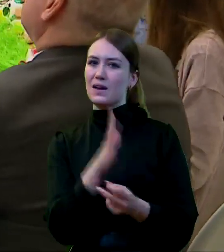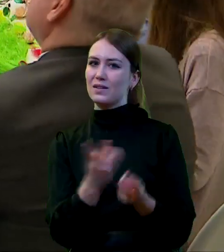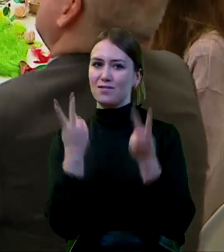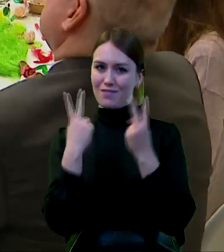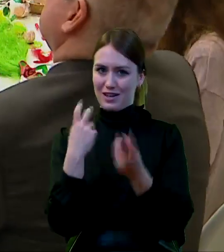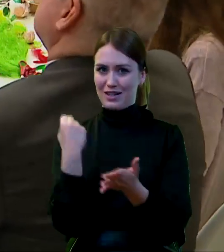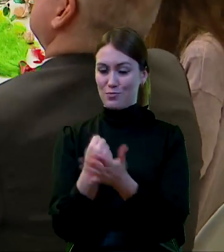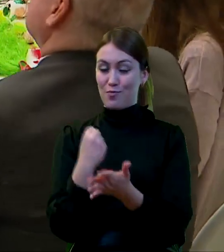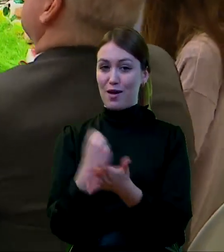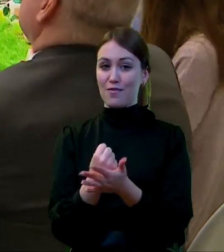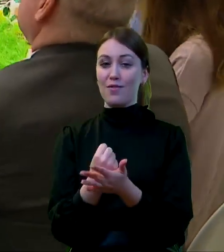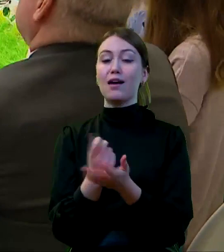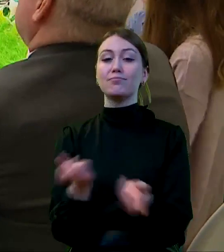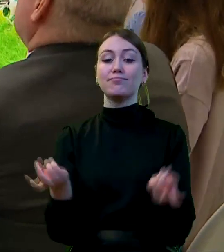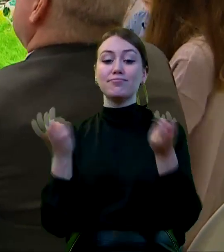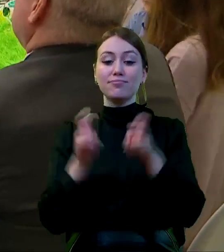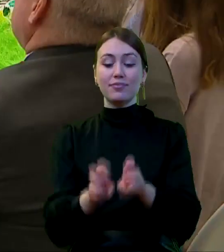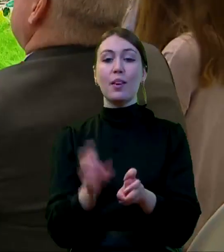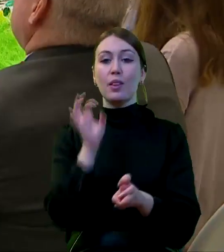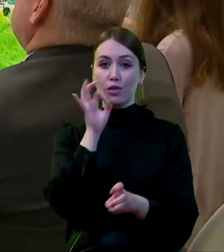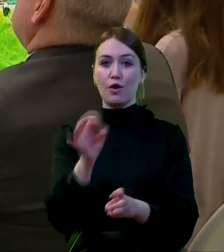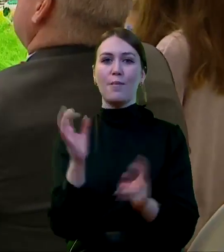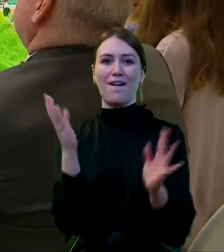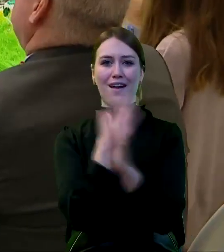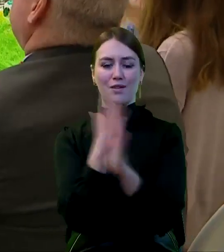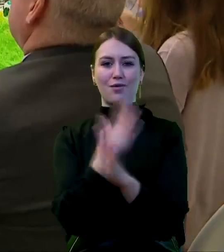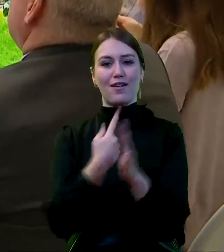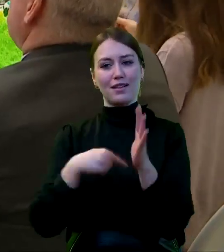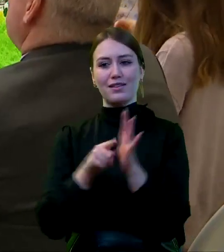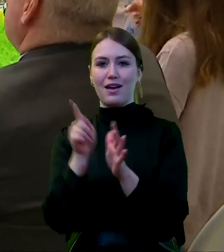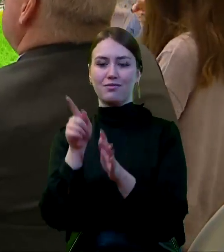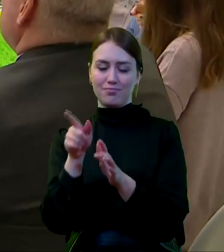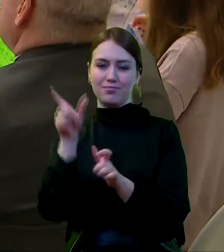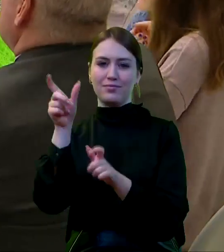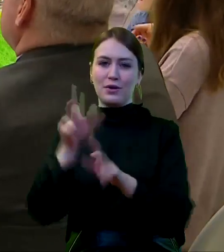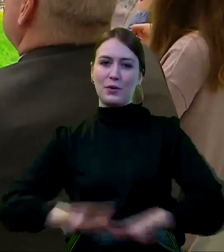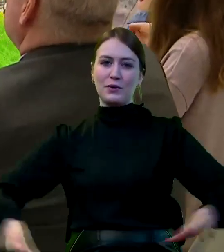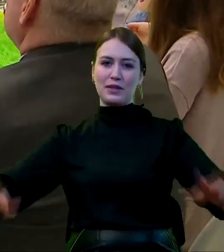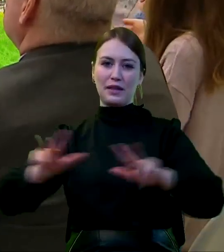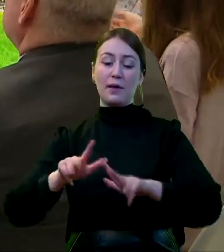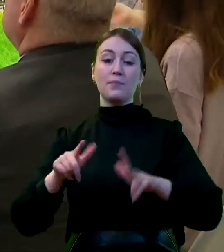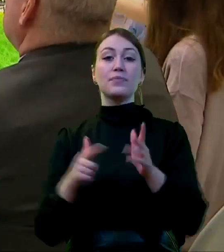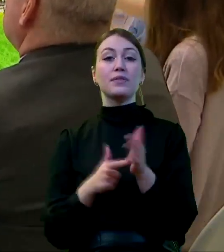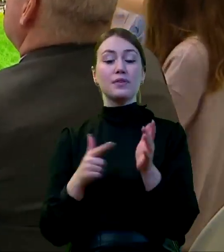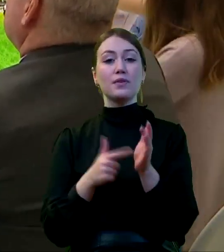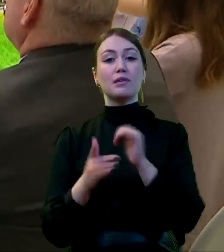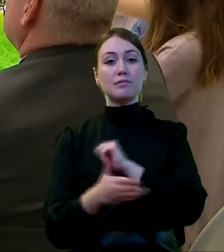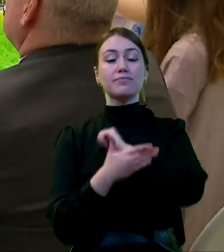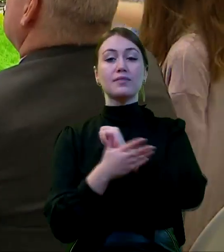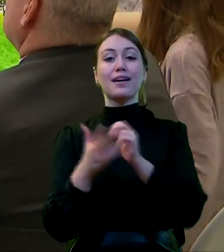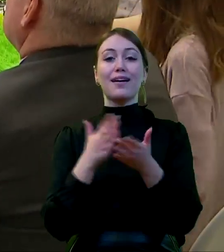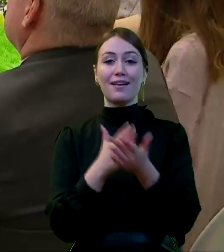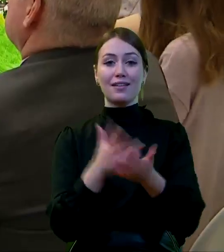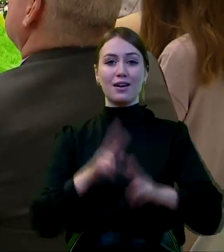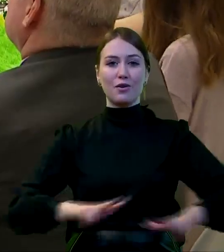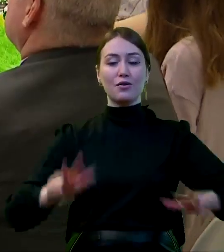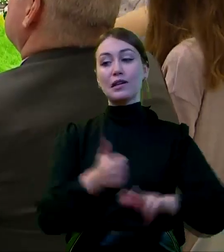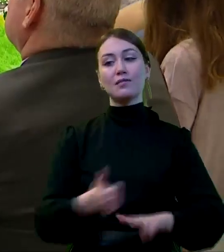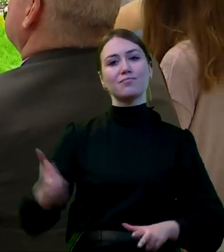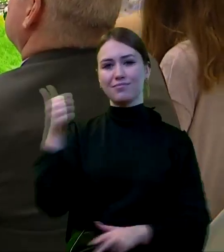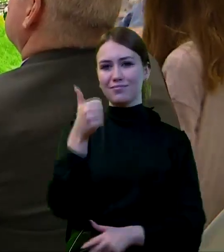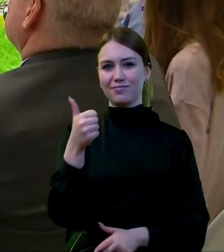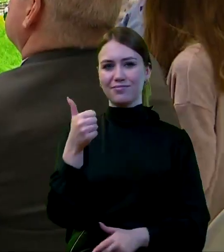ważny aspekt, czyli tworzenie dobrego klimatu dla rodzin. Tym zajmuje się Rada Rodziny, której